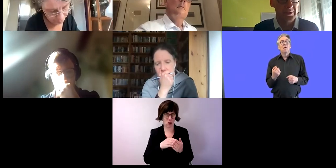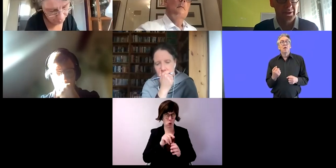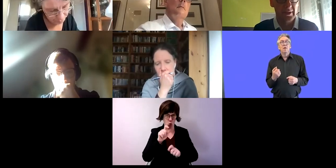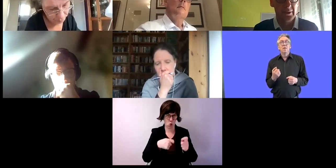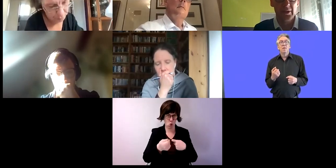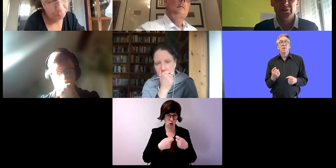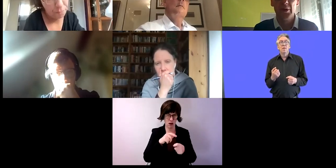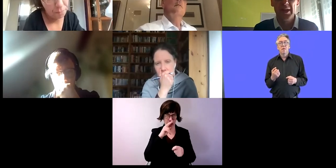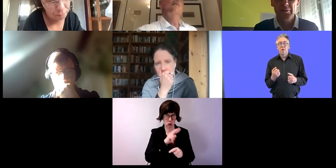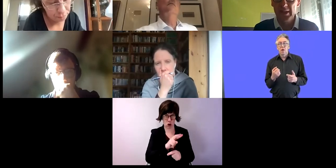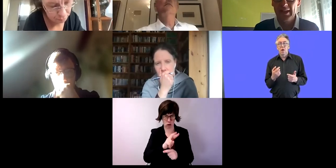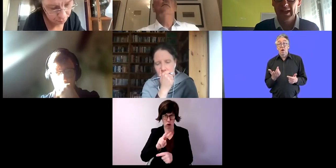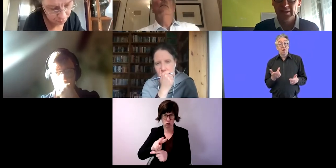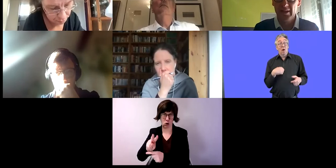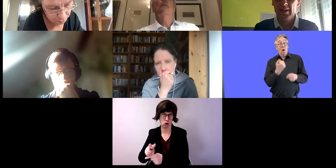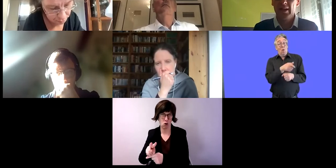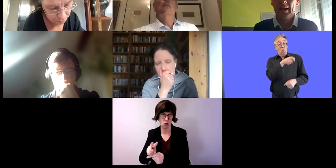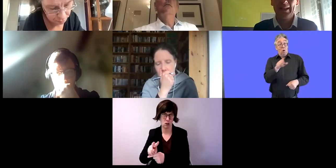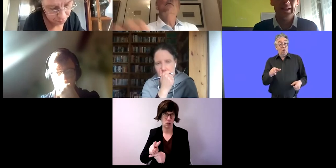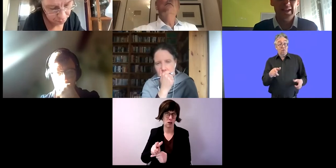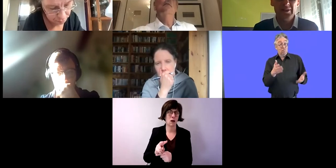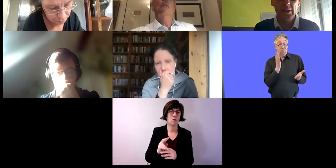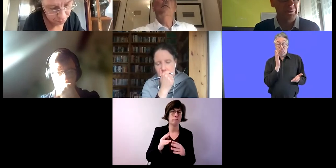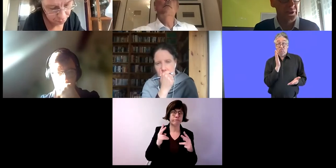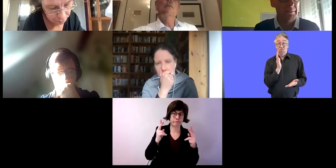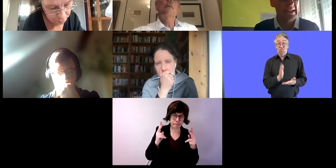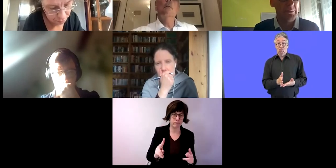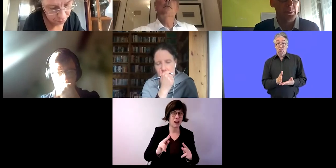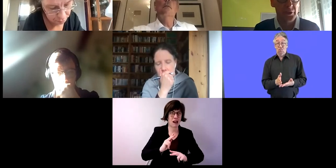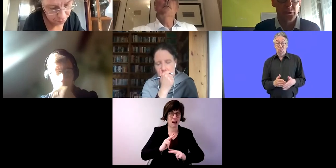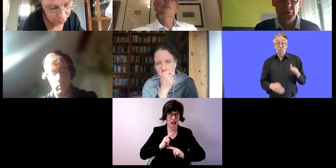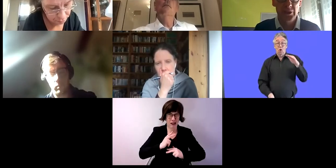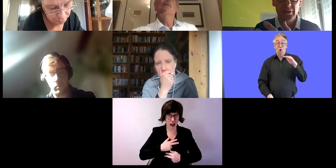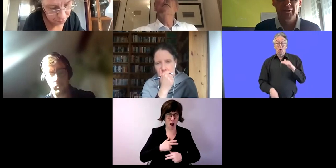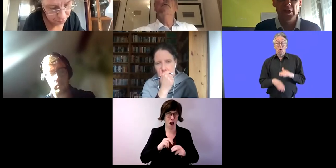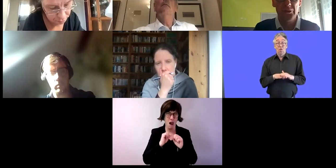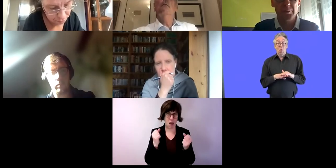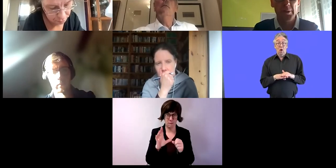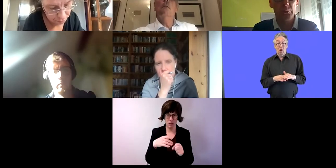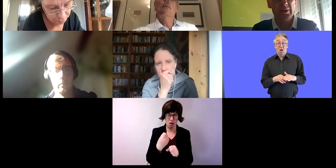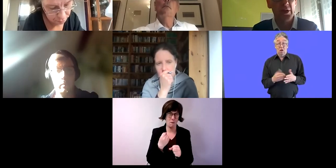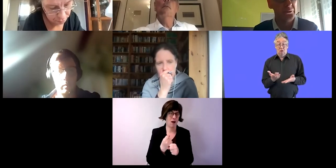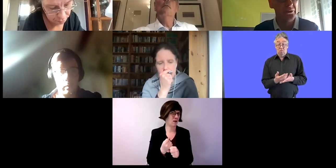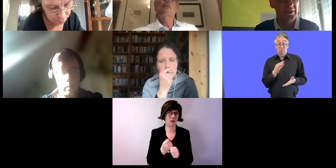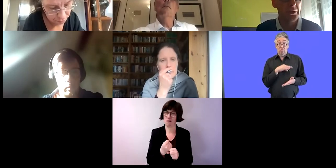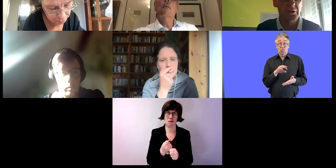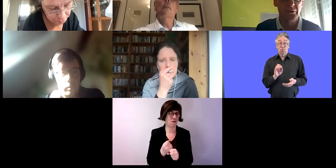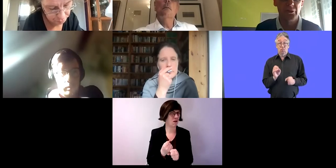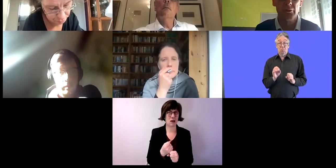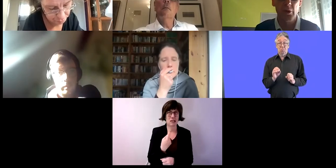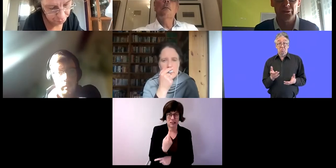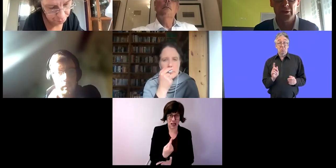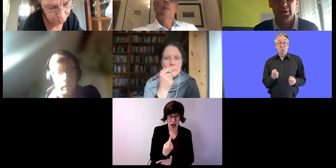betrachtet werden, als tatsächliche real Beschäftigte. Sie bekommen